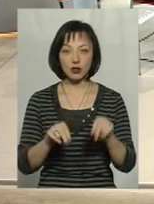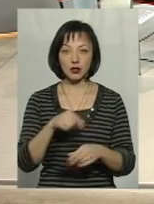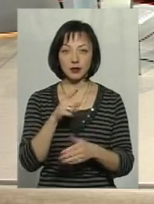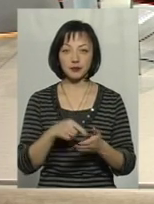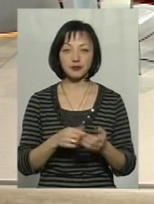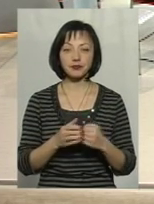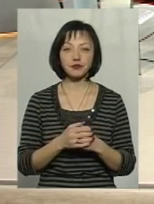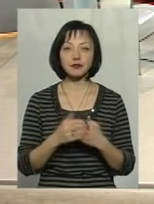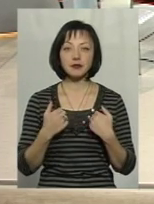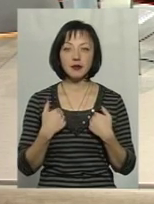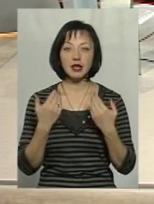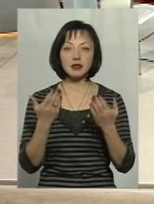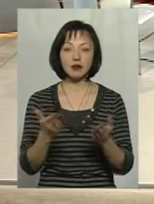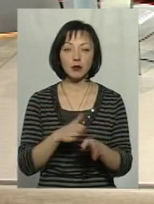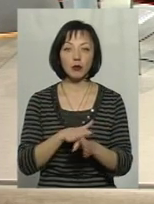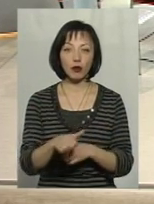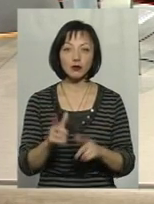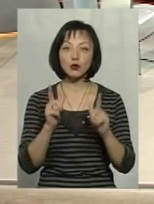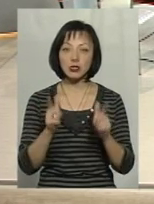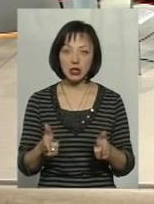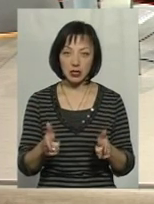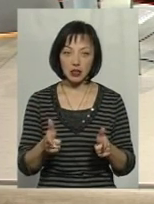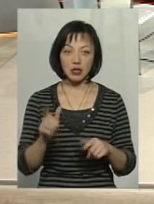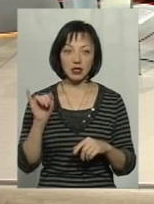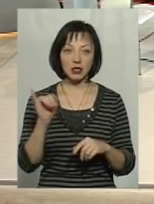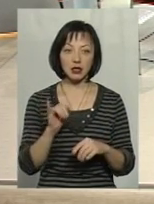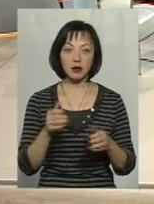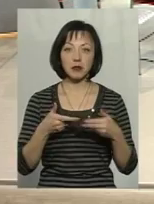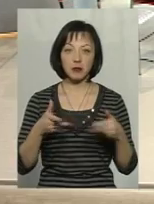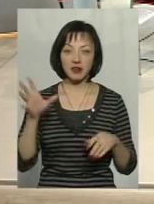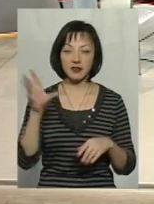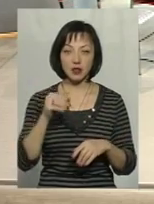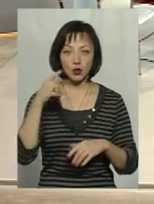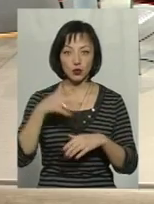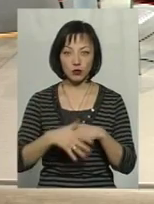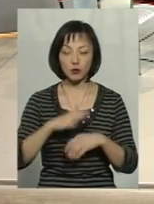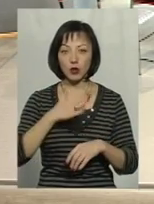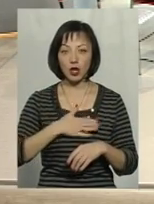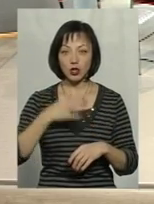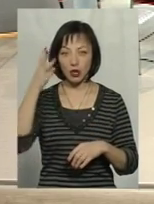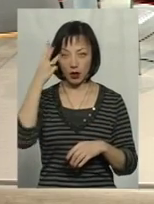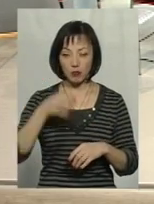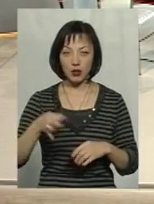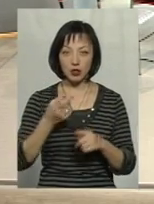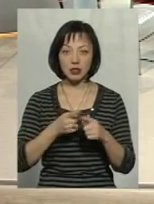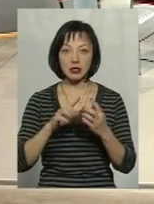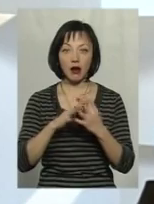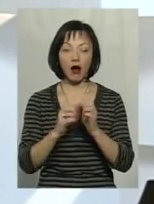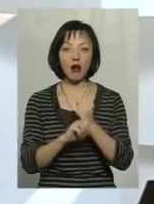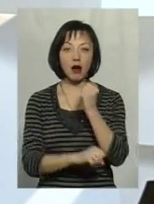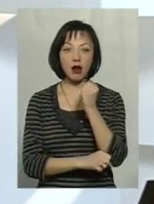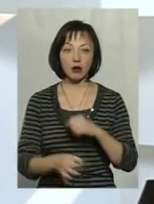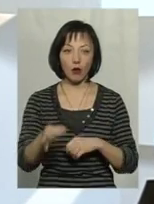Я з вами повністю згідний. І ми всі розуміємо, що наша Хмельниччина це аграрна область,